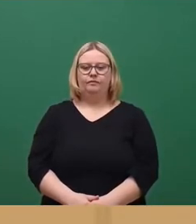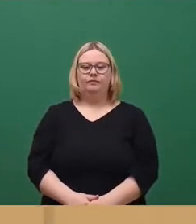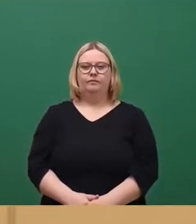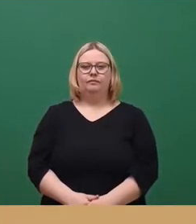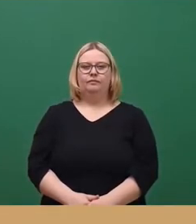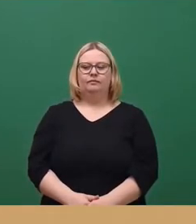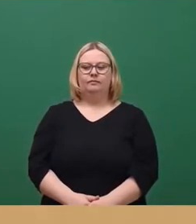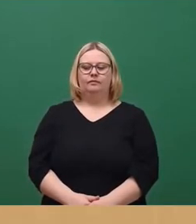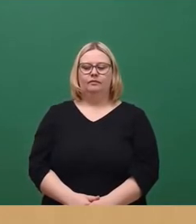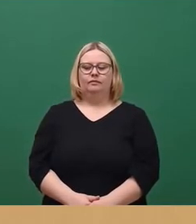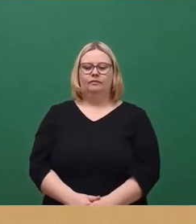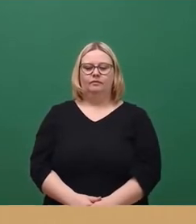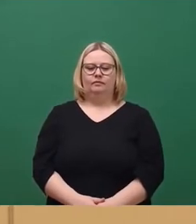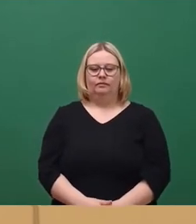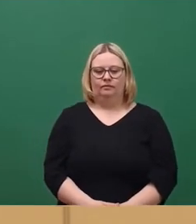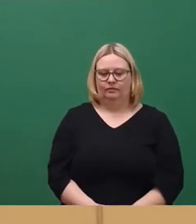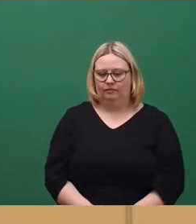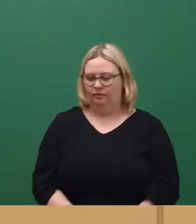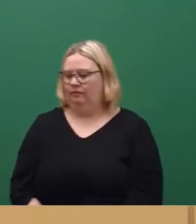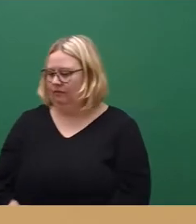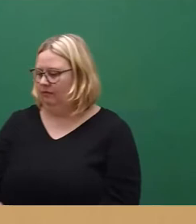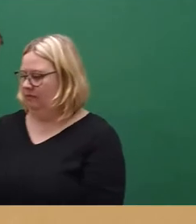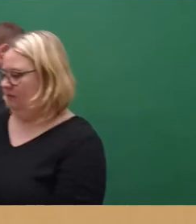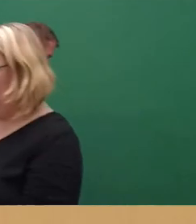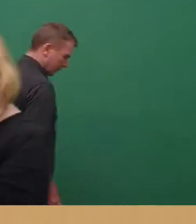Als nächster Redner Herr Zastow für die FDP.